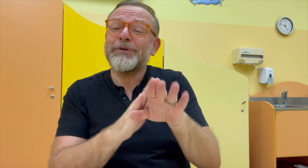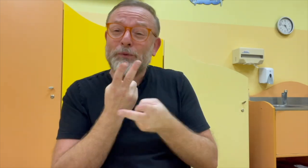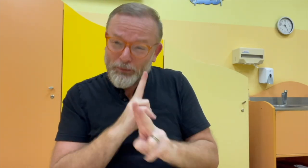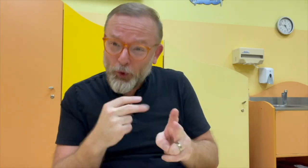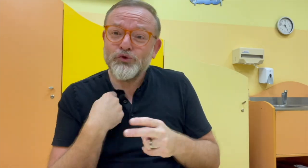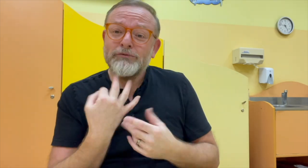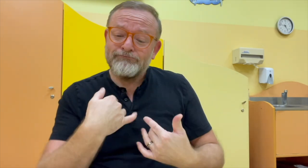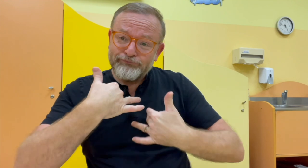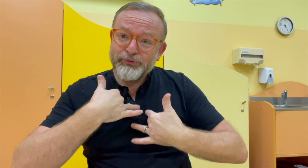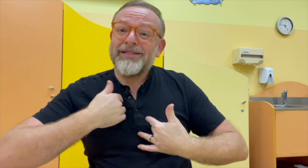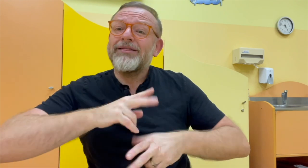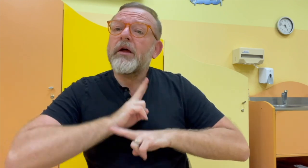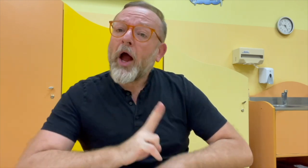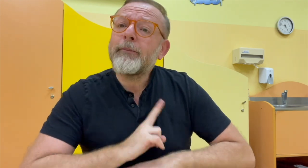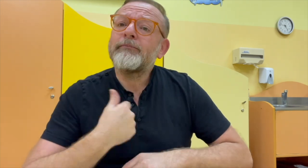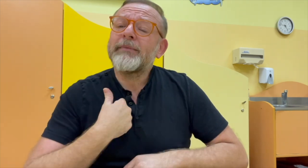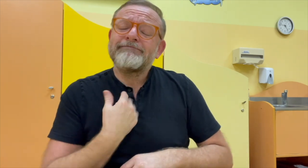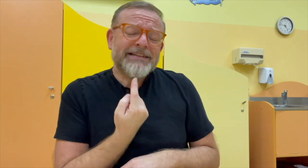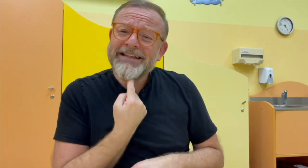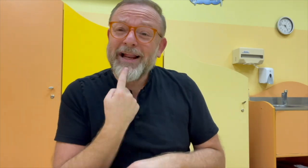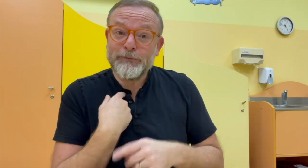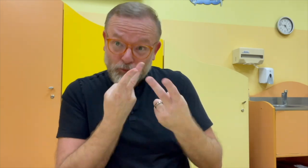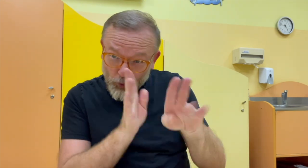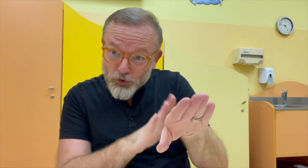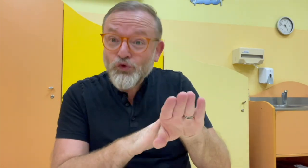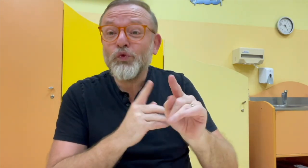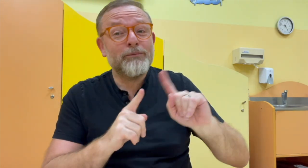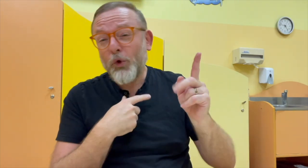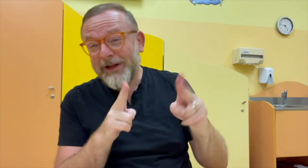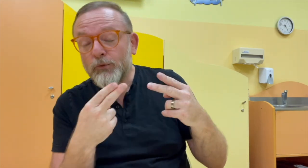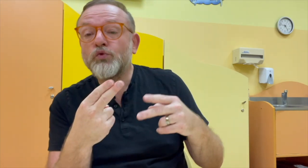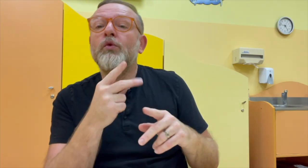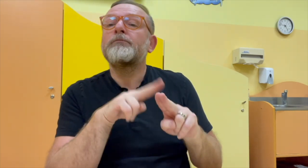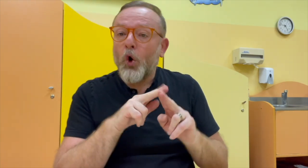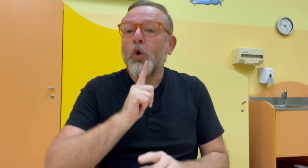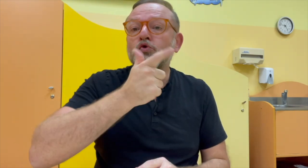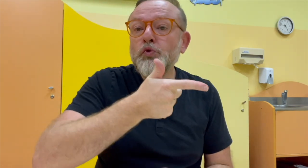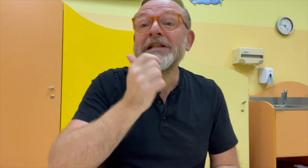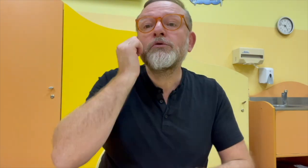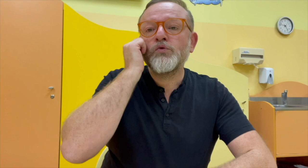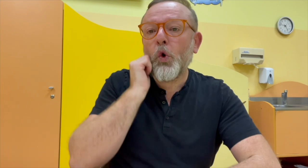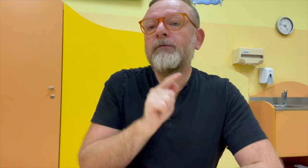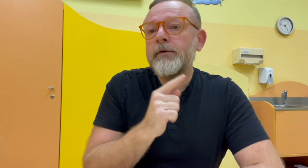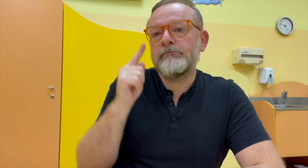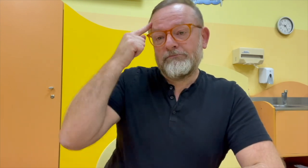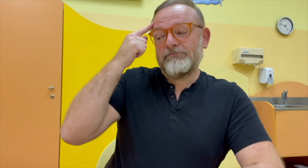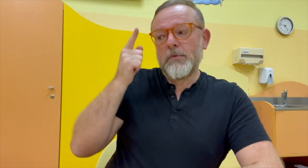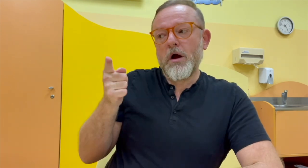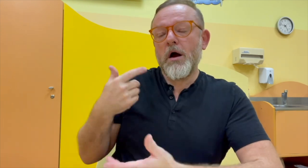A těch možností je mnoho. Samozřejmě já můžu něco říct, že se mi něco nezdá, nelíbí